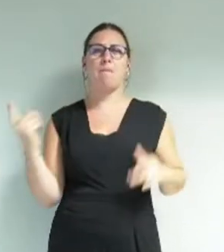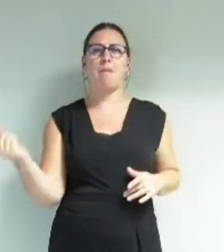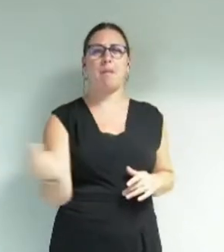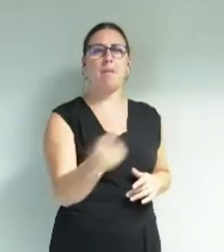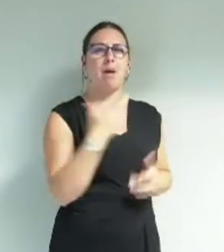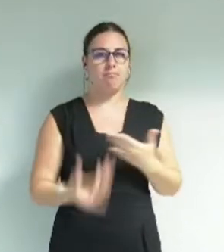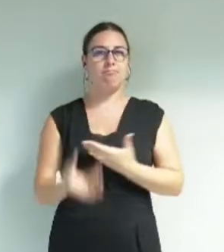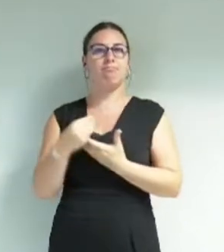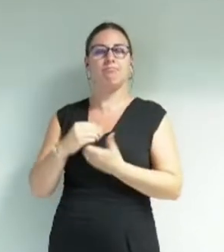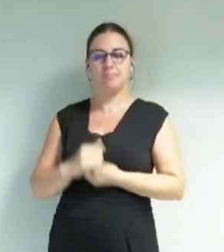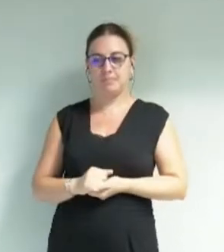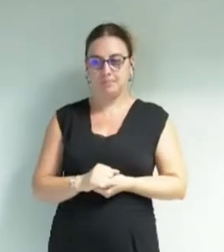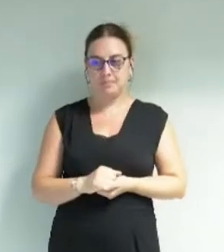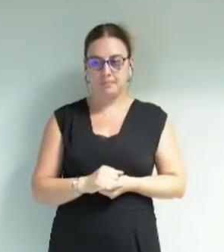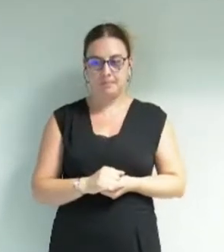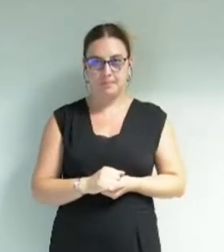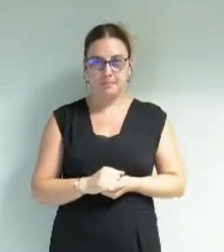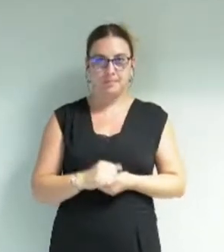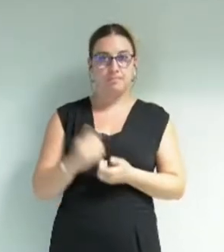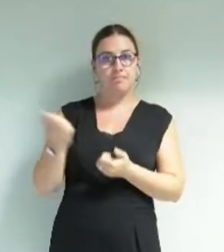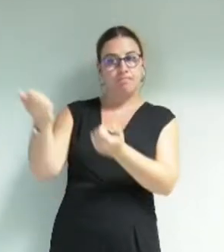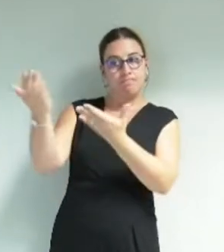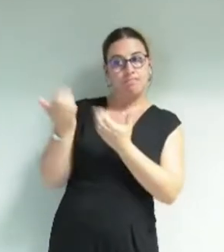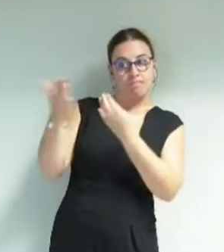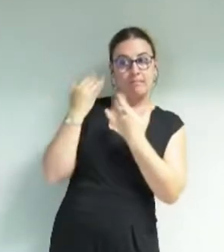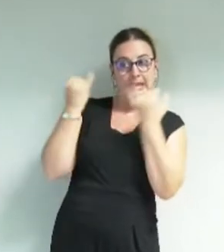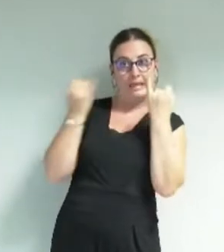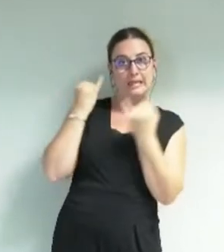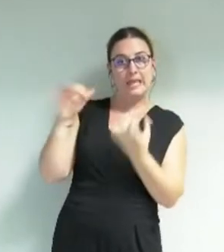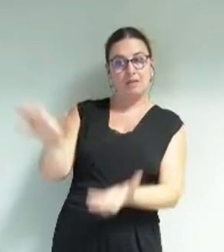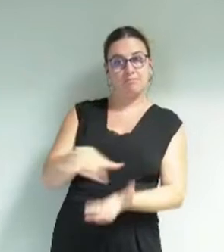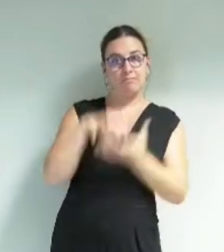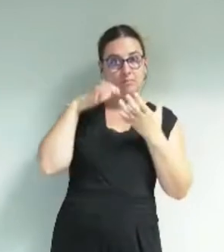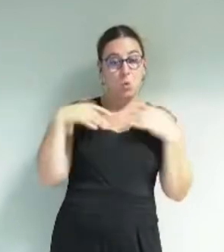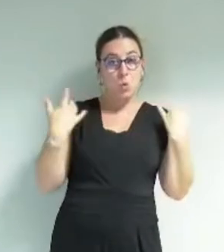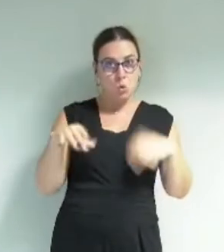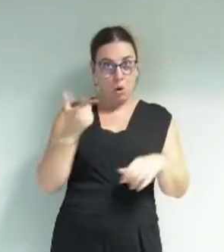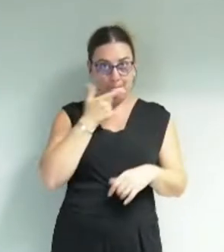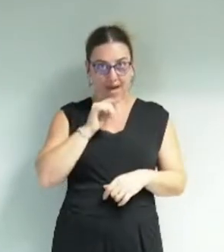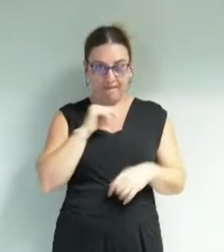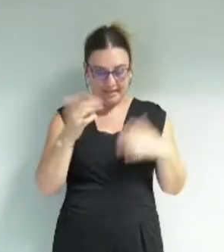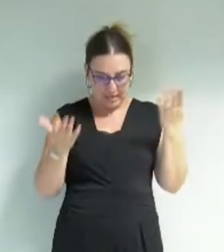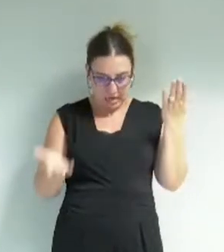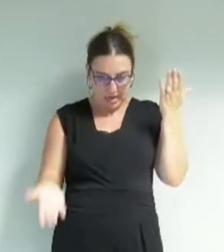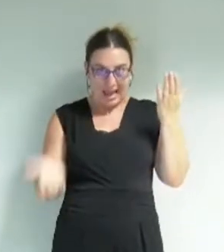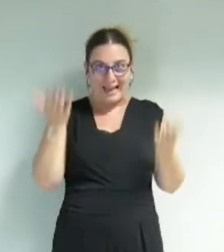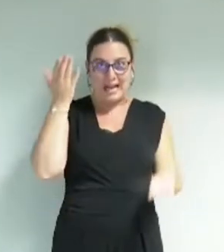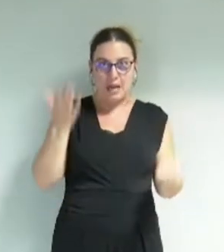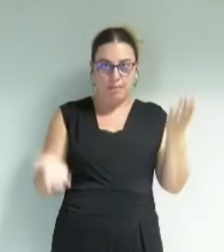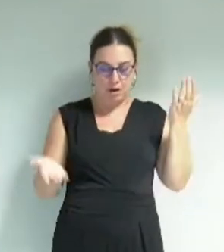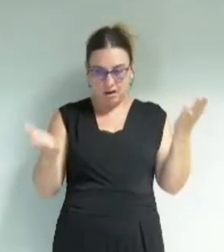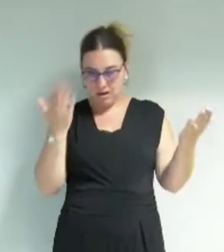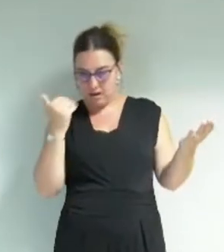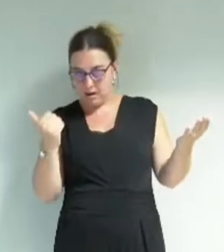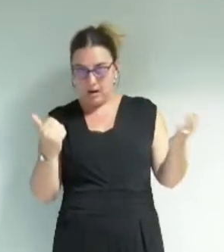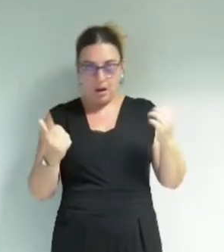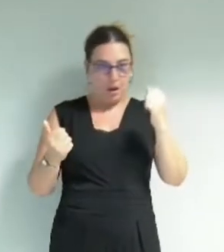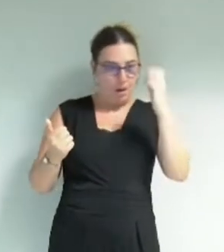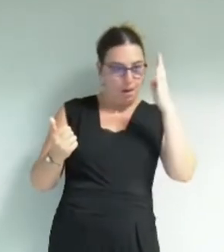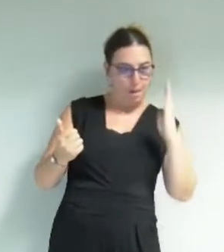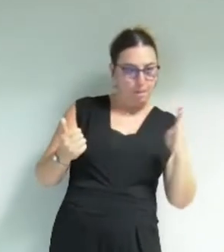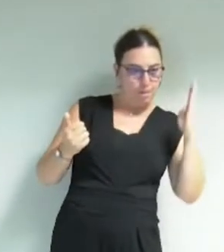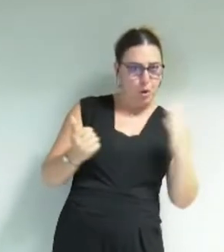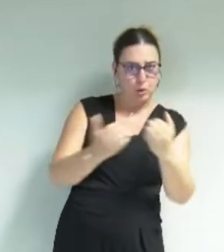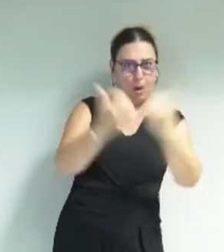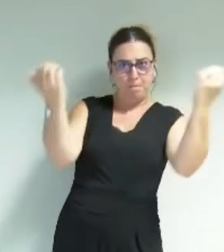ont contribué. Nous avons retenu leur proposition et fait le périlleux exercice de trouver le point d'équilibre entre des besoins parfois très